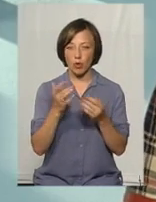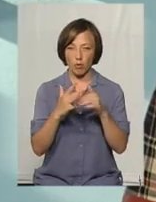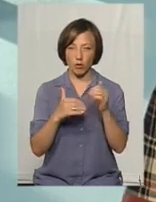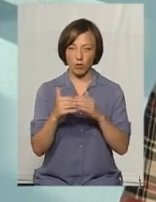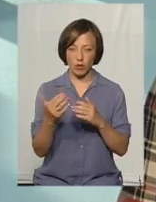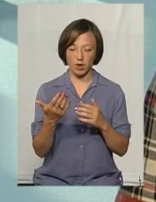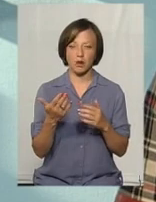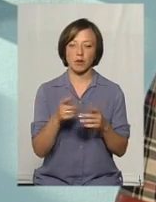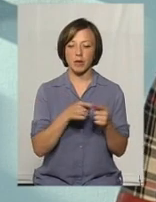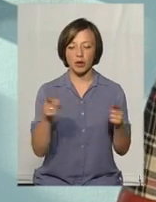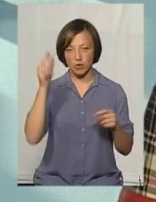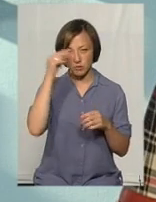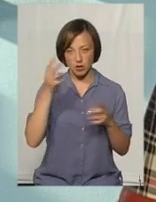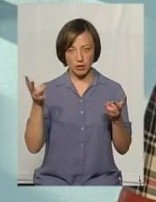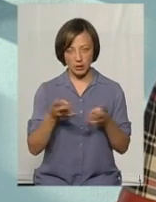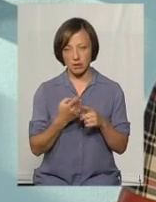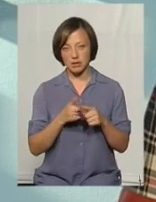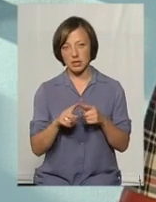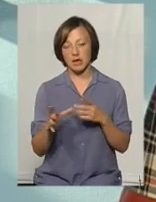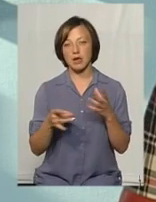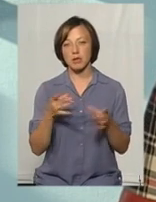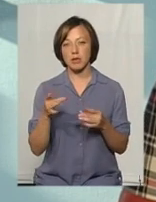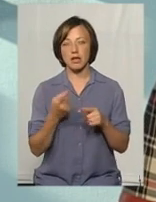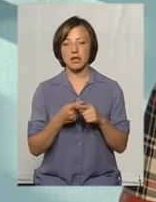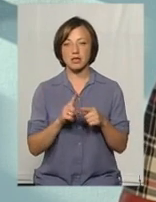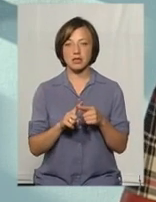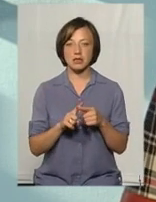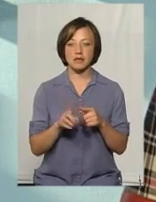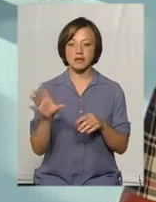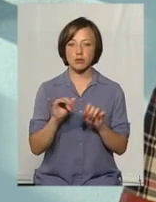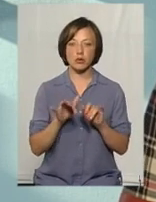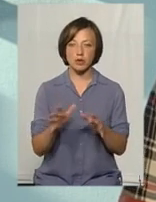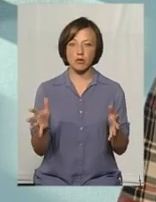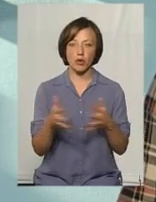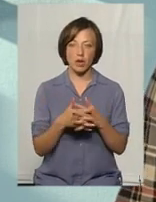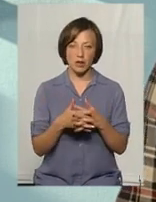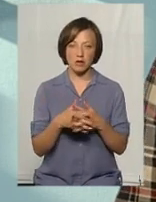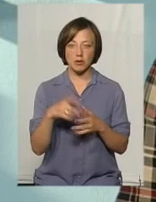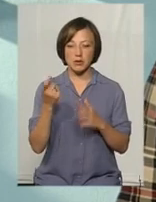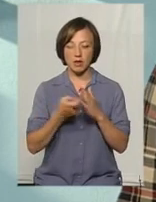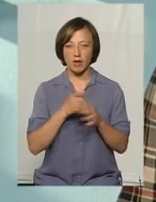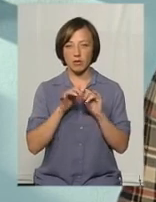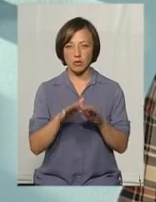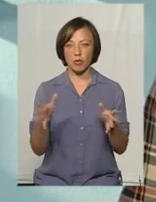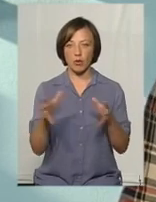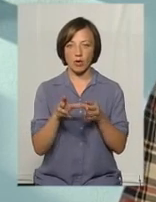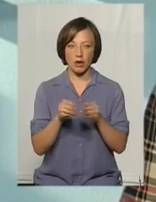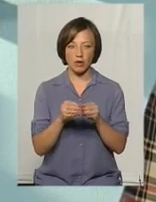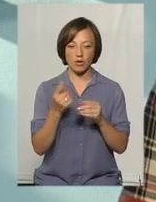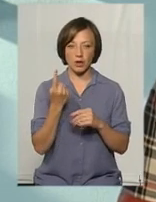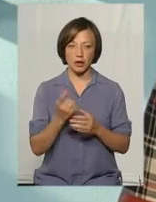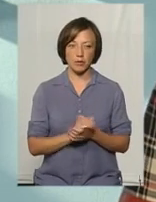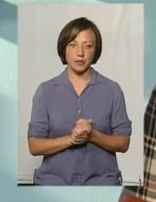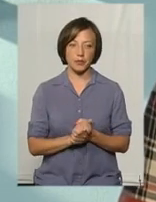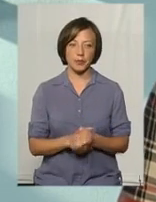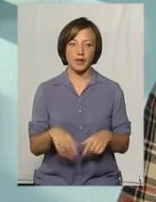період навчання. І це ліплення, це всі ці процеси поєднувати. Всі пізнавальні процеси поєднувати в одне ціле.